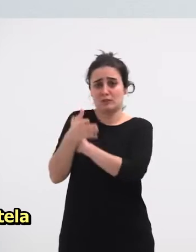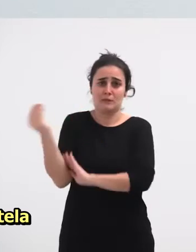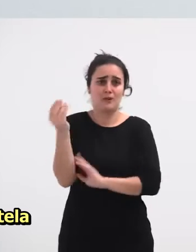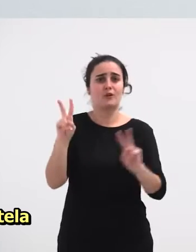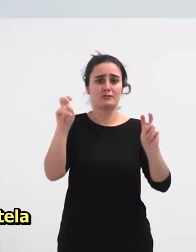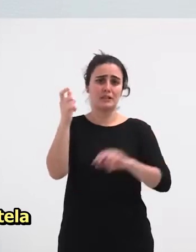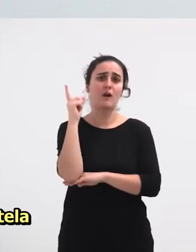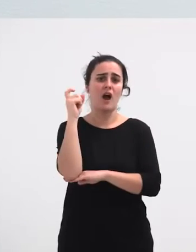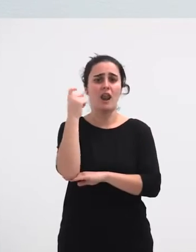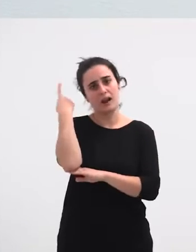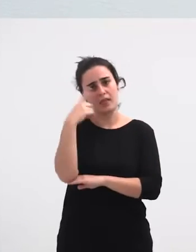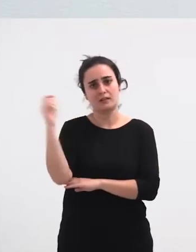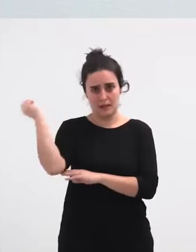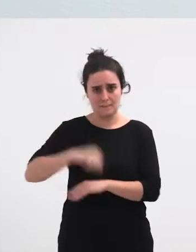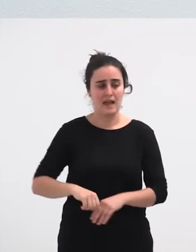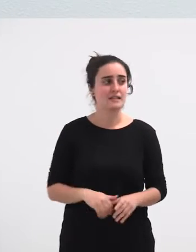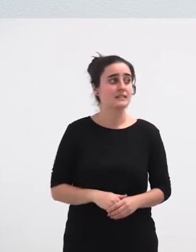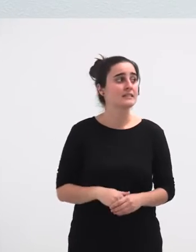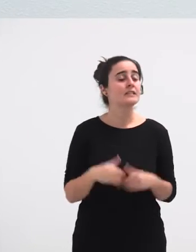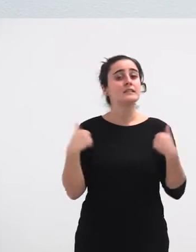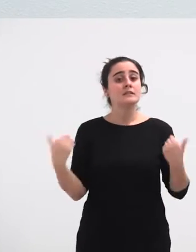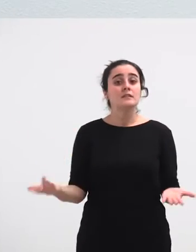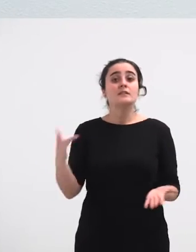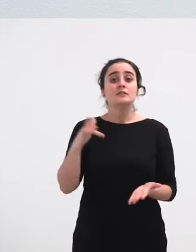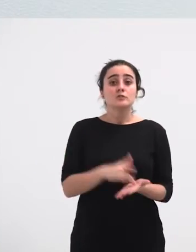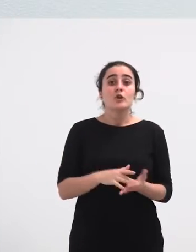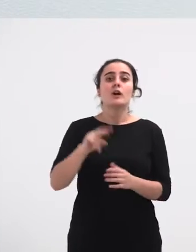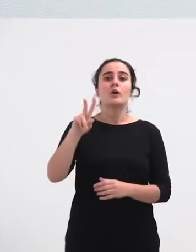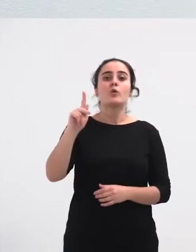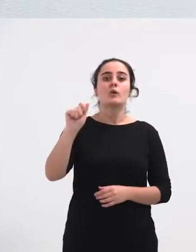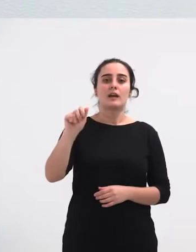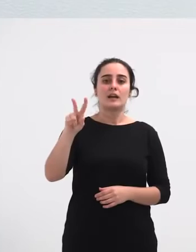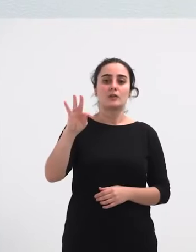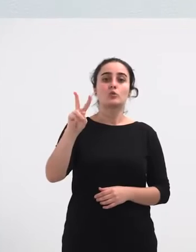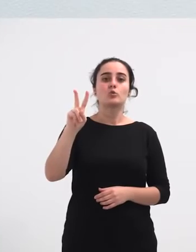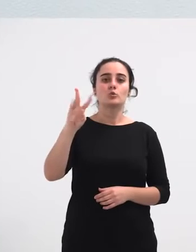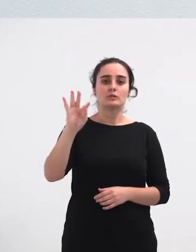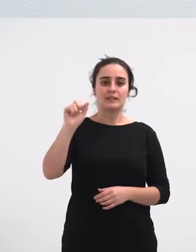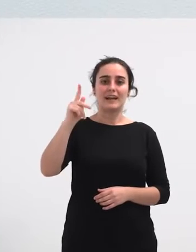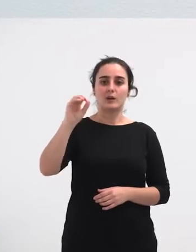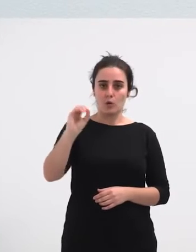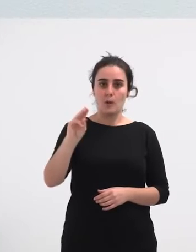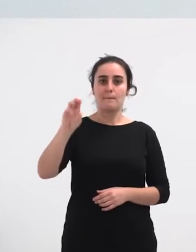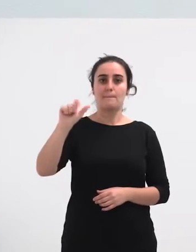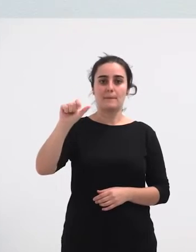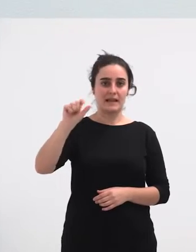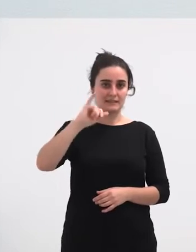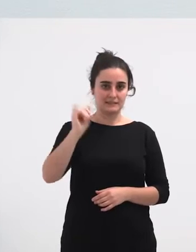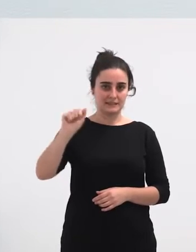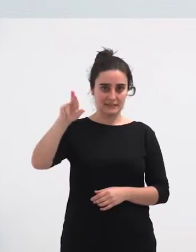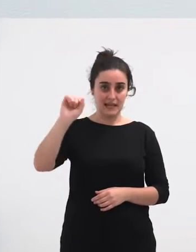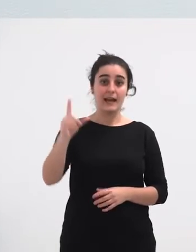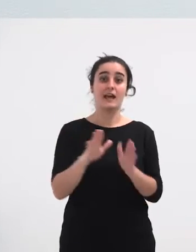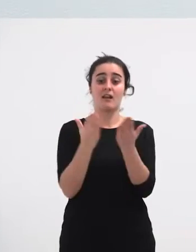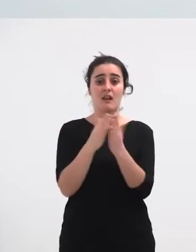Alardearen gaia Eta, eukatutako plazaren Azalpenpizka bat emango digute Azike,